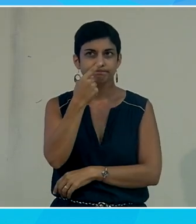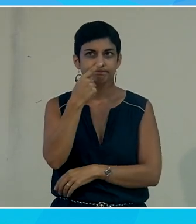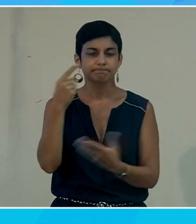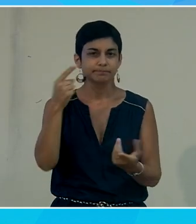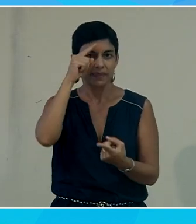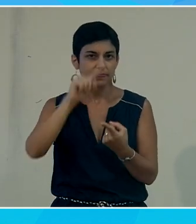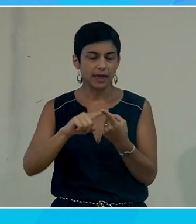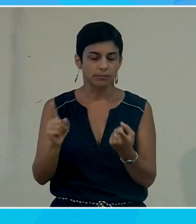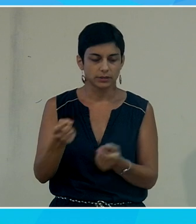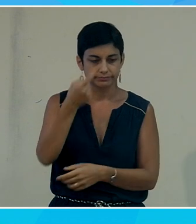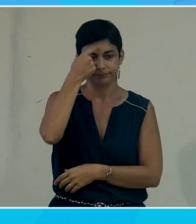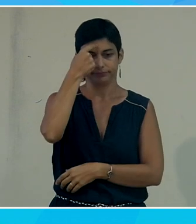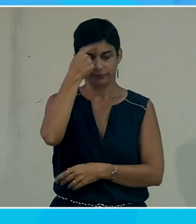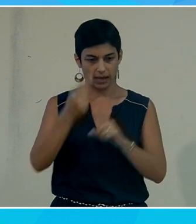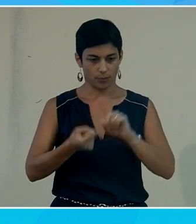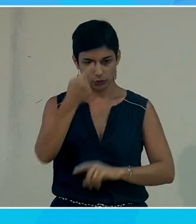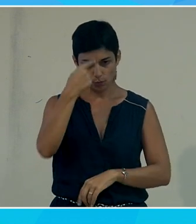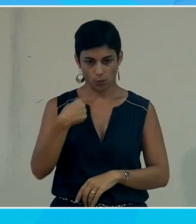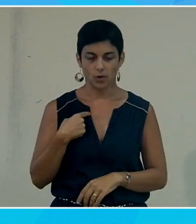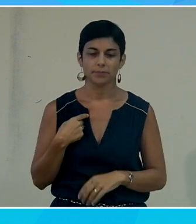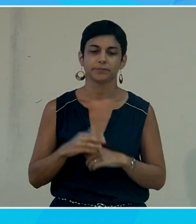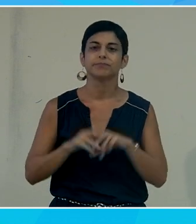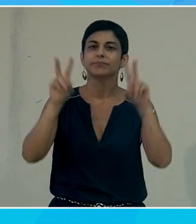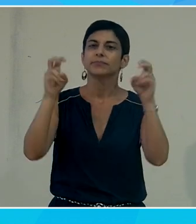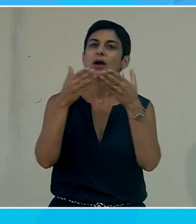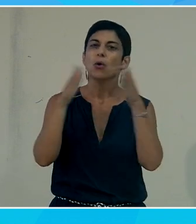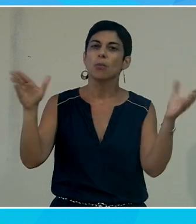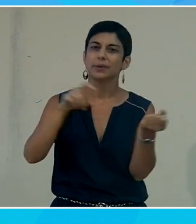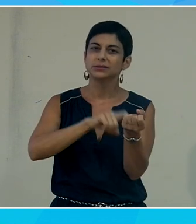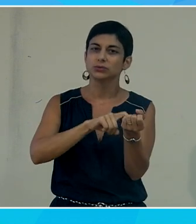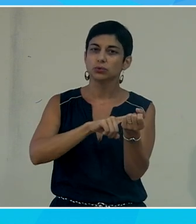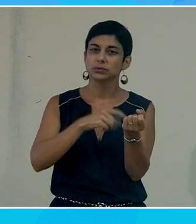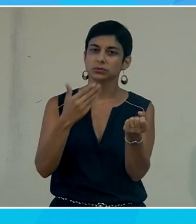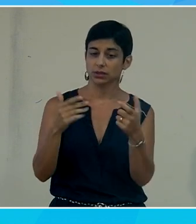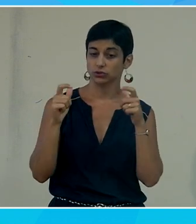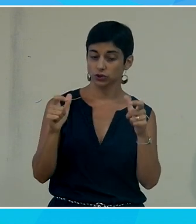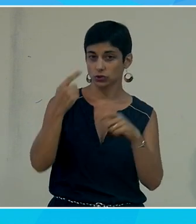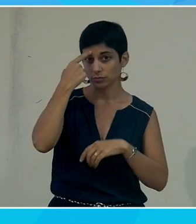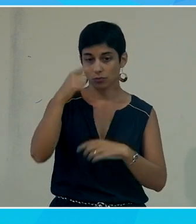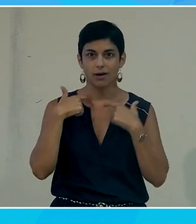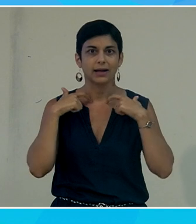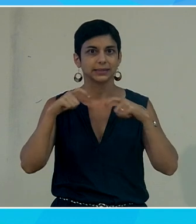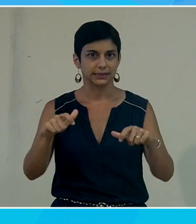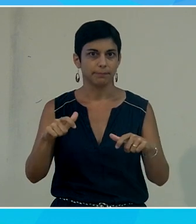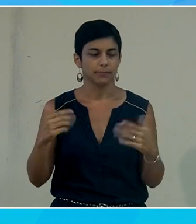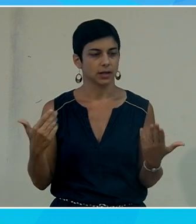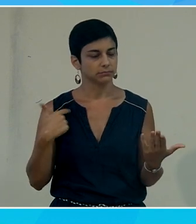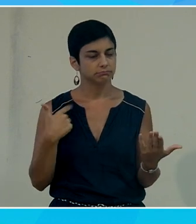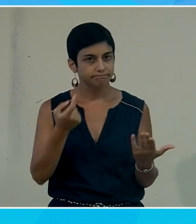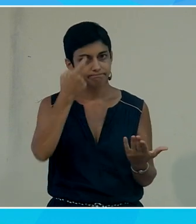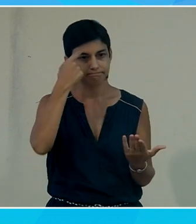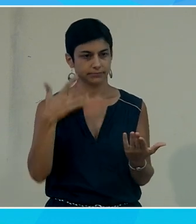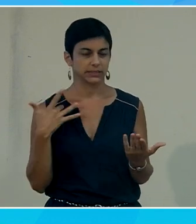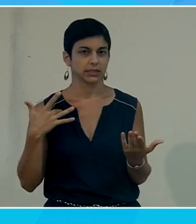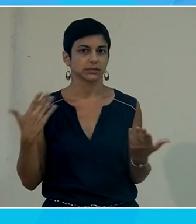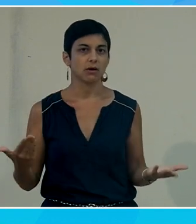interpellé c'est l'open source une chance pour l'accessibilité venant de Microsoft ça m'interpelle évidemment